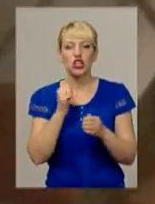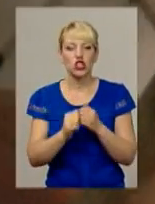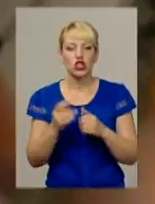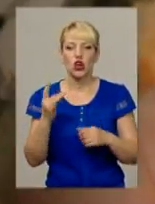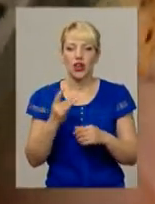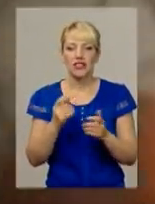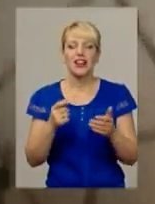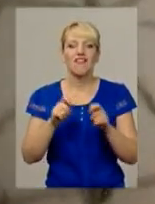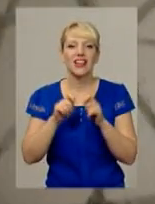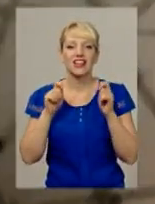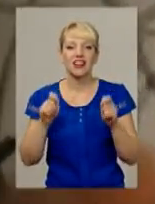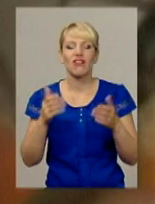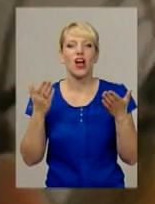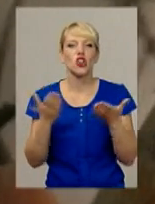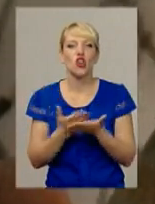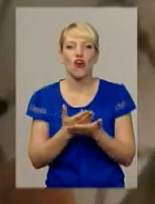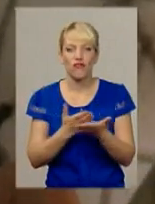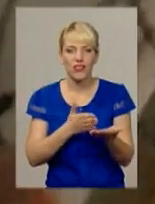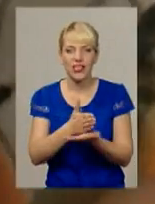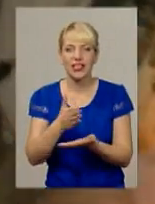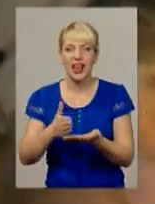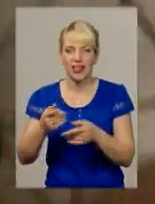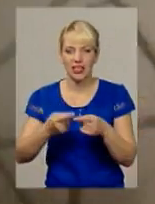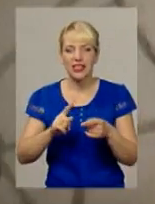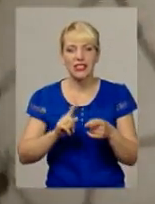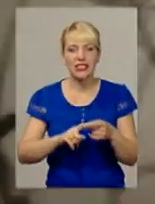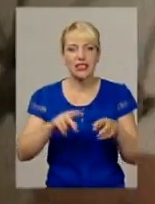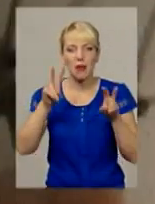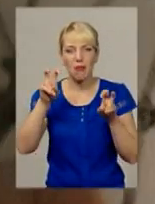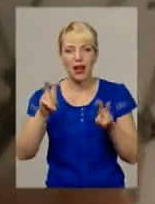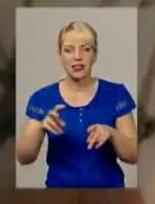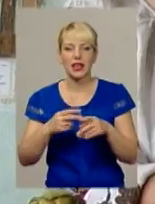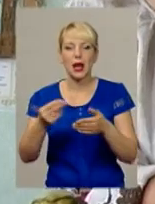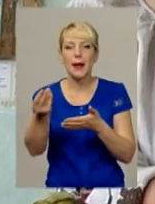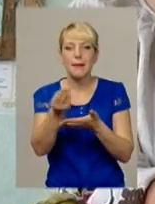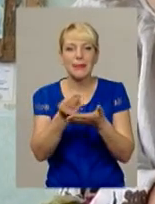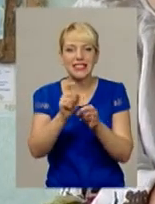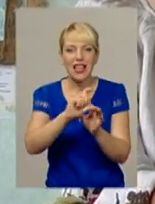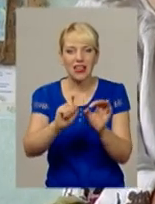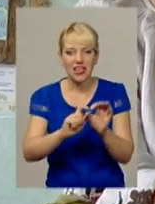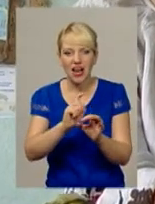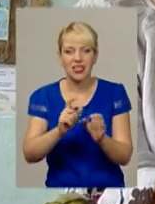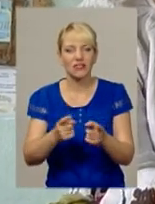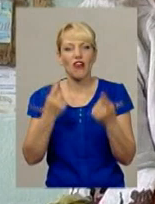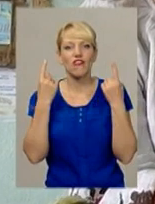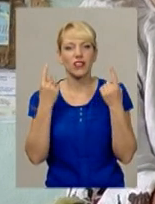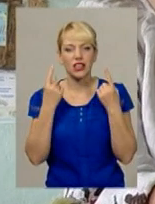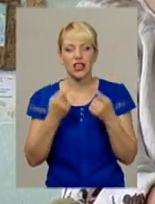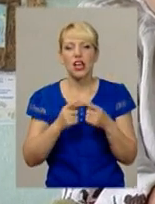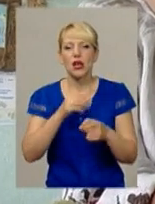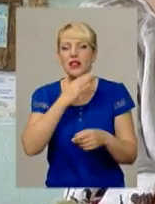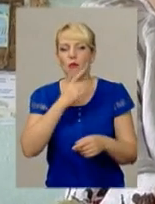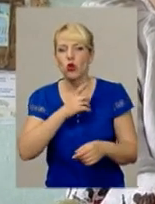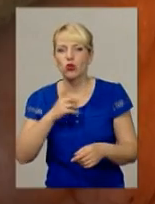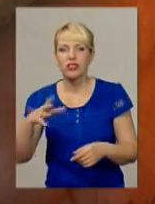народного мистецтва. Семантика писанкарства надзвичайно глибока, каже майстриня. Вона упродовж багатьох років намагається її збагнути,